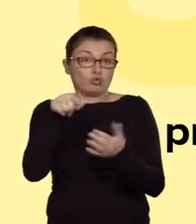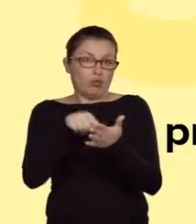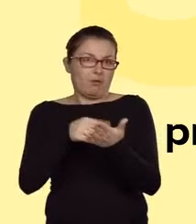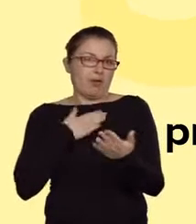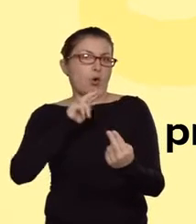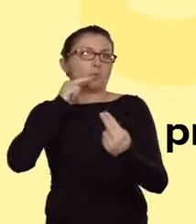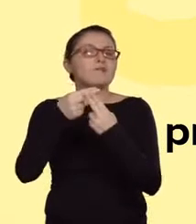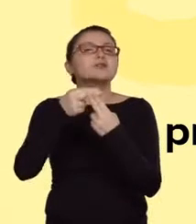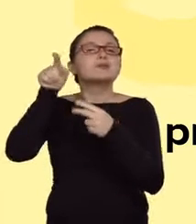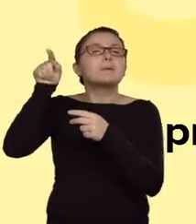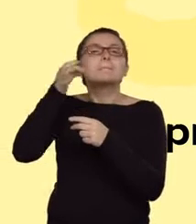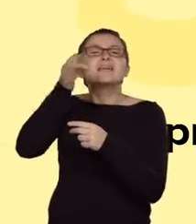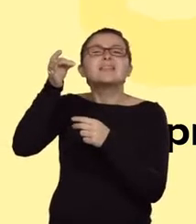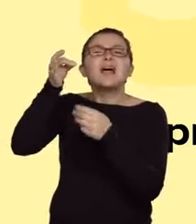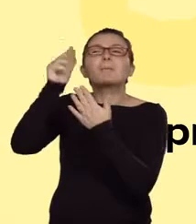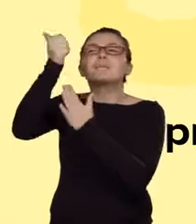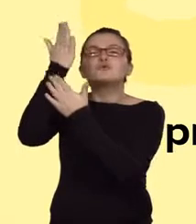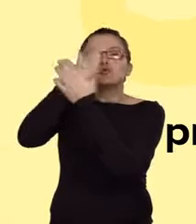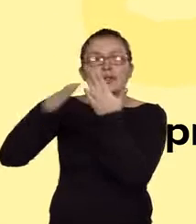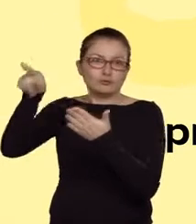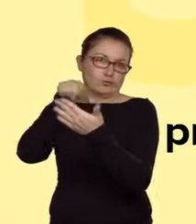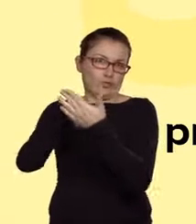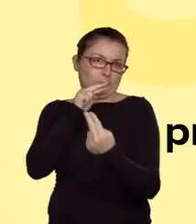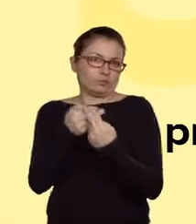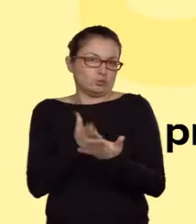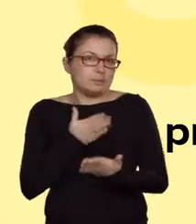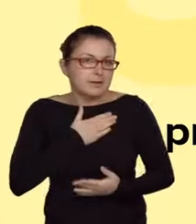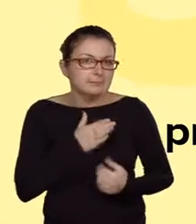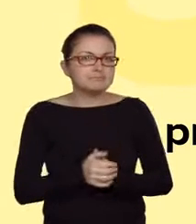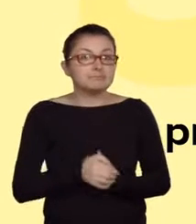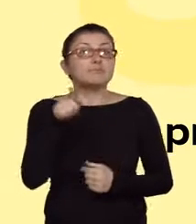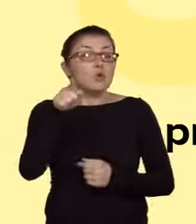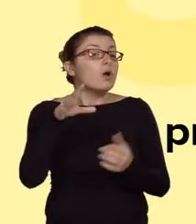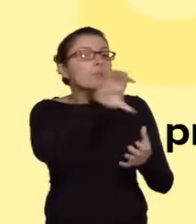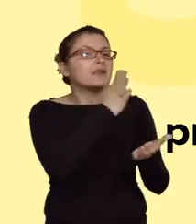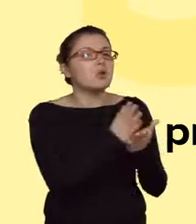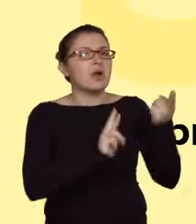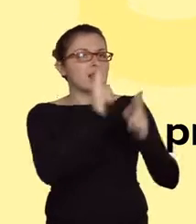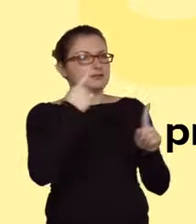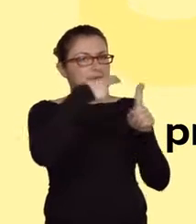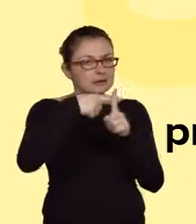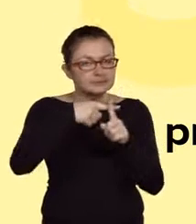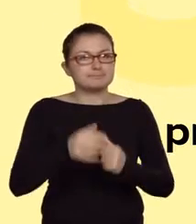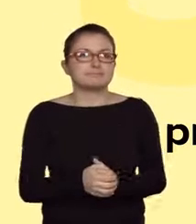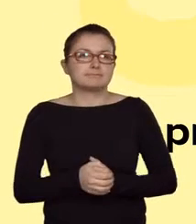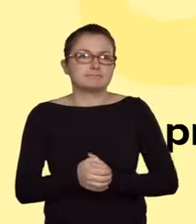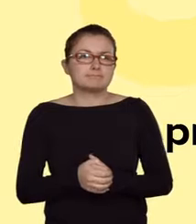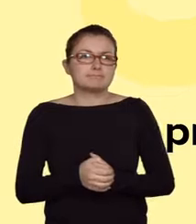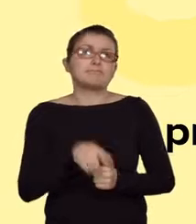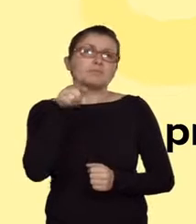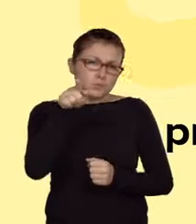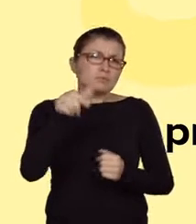pytania, dotyczącą reakcji adydycji. Oczywiście poprawna odpowiedź może być sformułowana na różne sposoby,